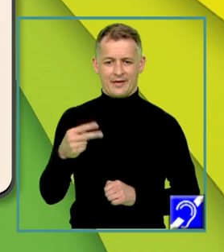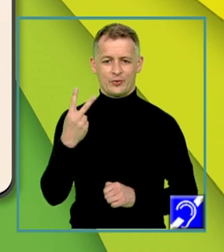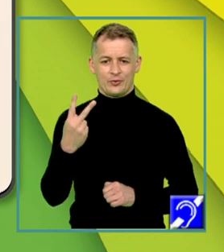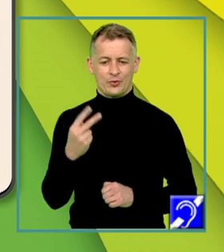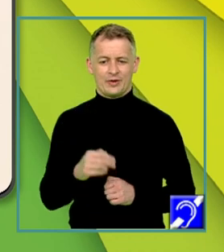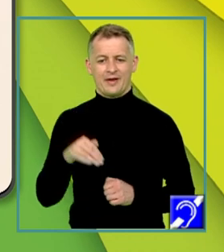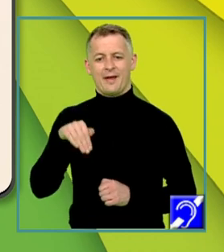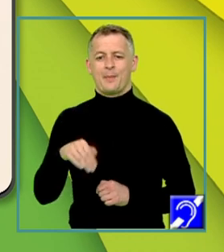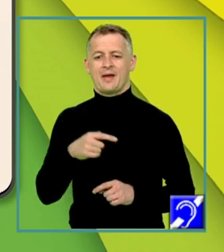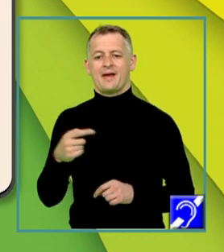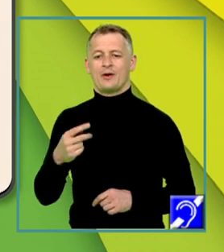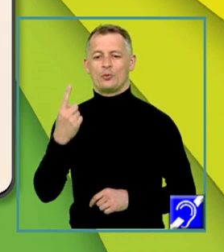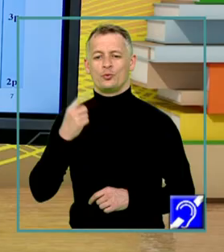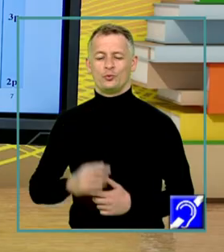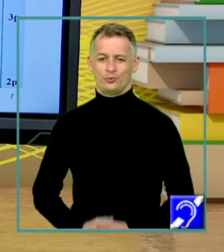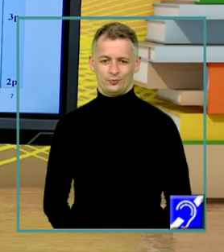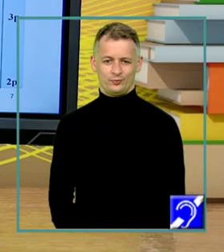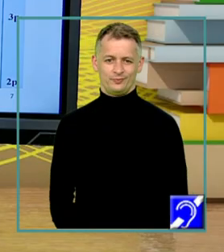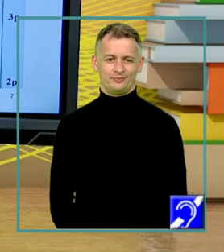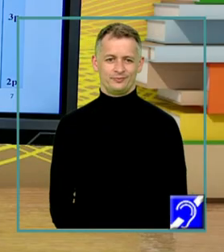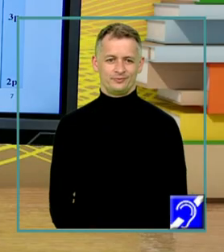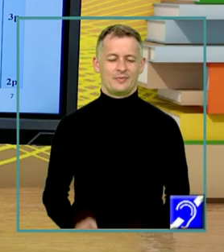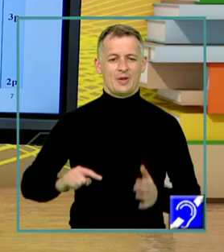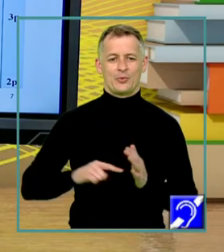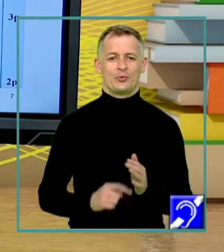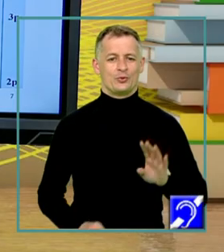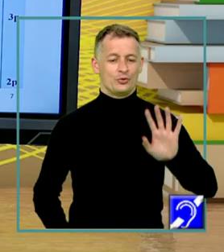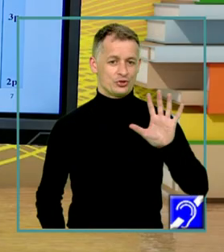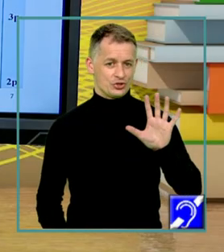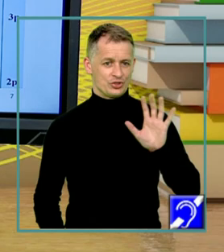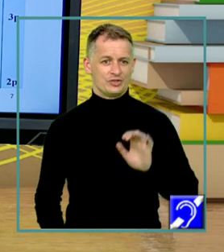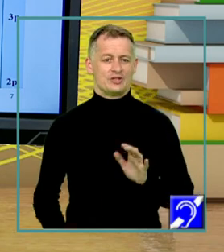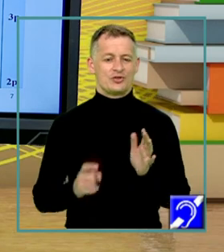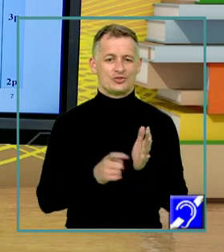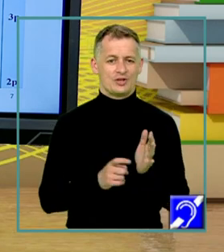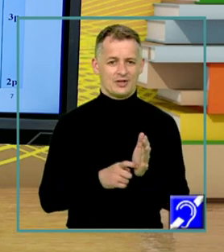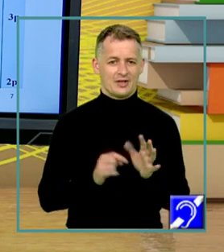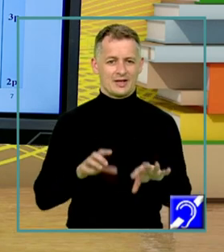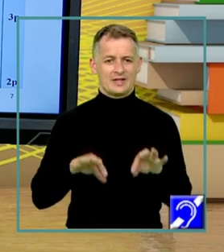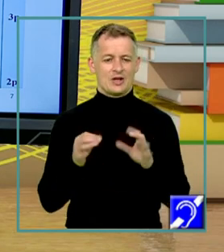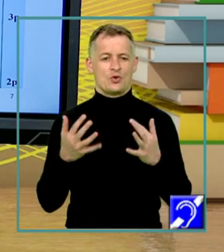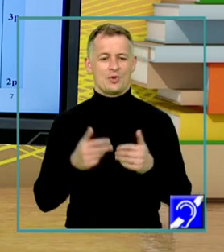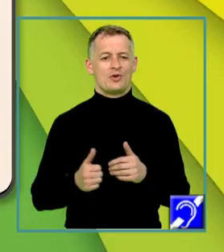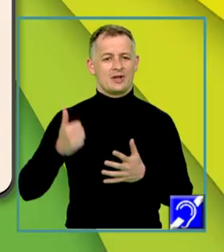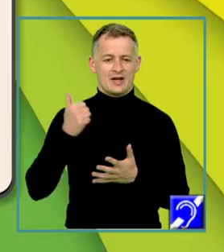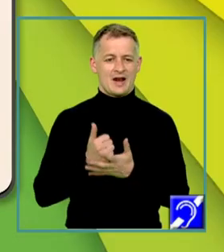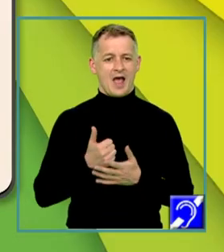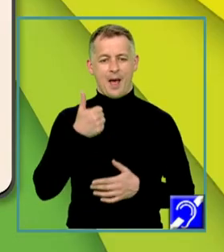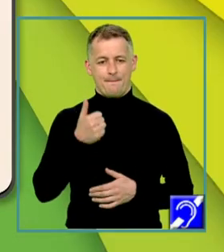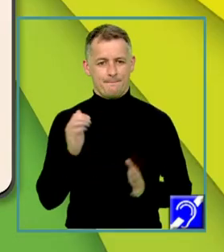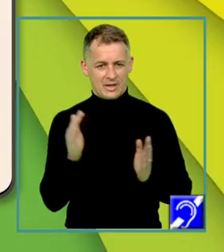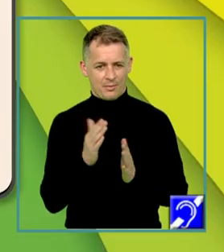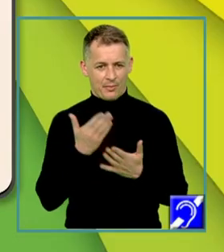M egal cu 1. La punctul 5 se cere determinarea numerelor reale a mic, pentru